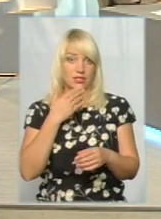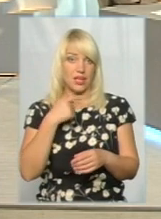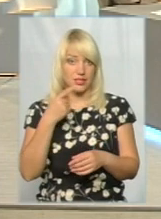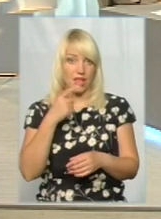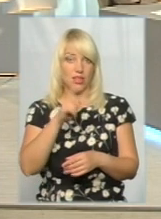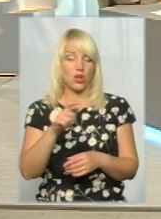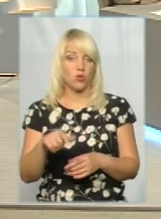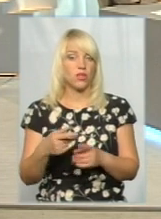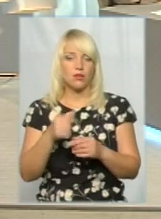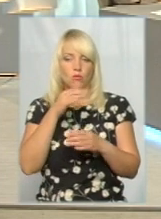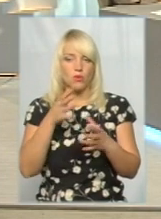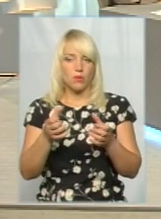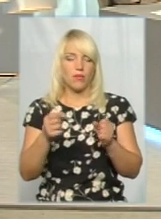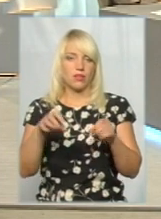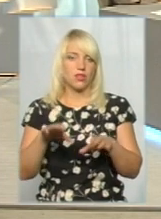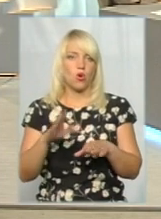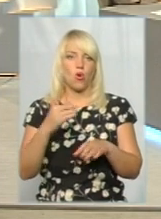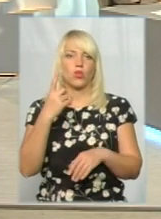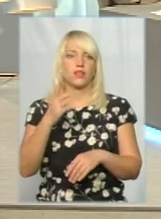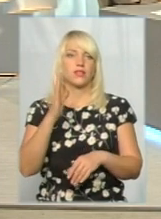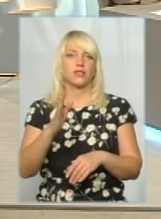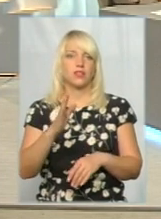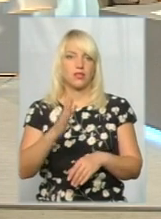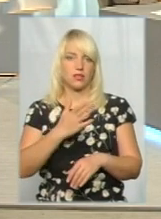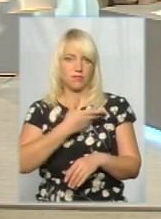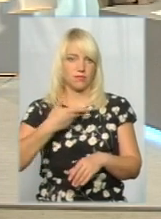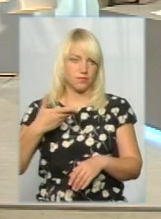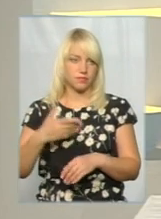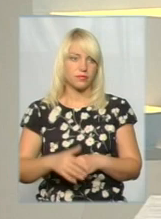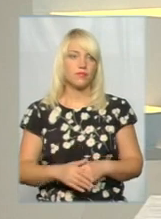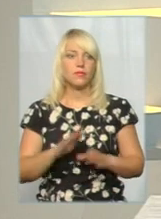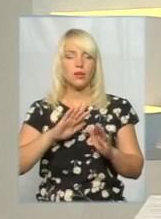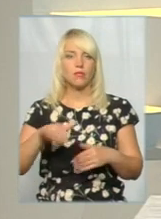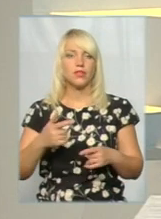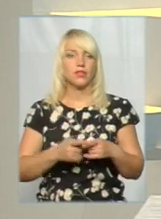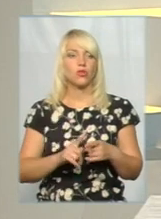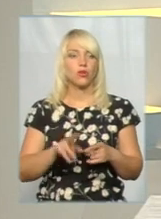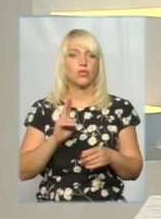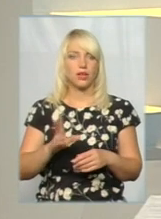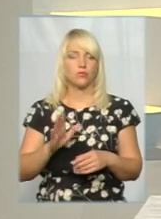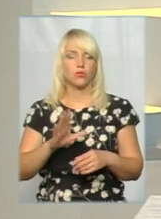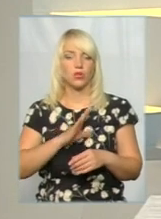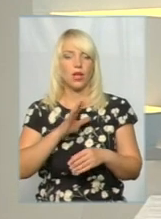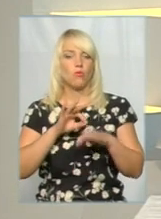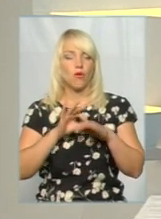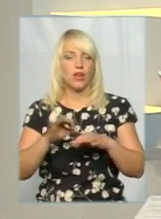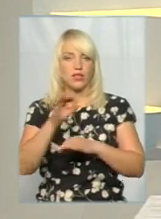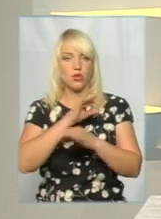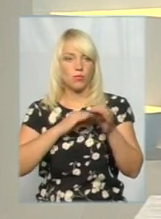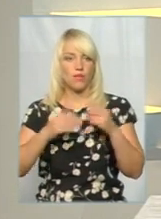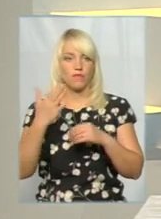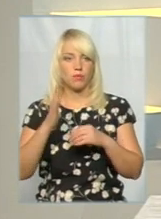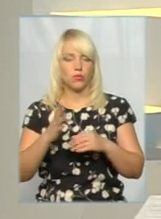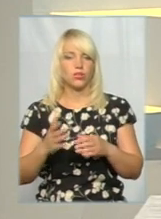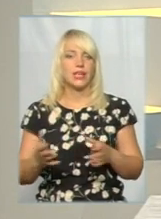приймати рішення один чи кілька чиновників? А після того, як будуть проведені обговорення, ви зберете